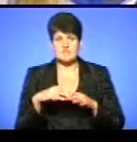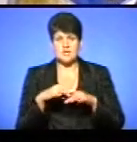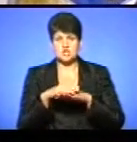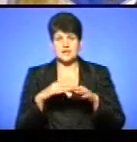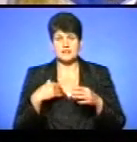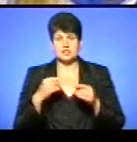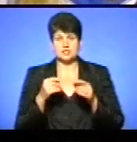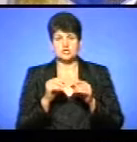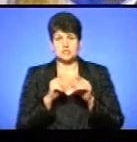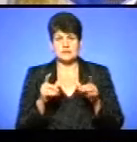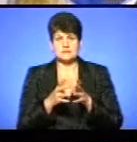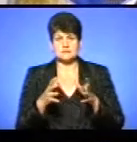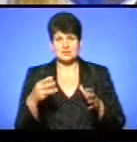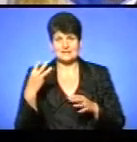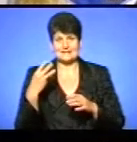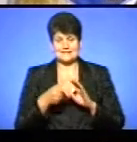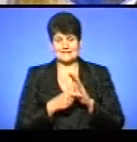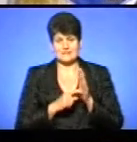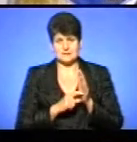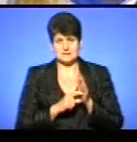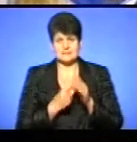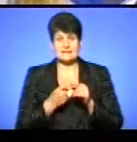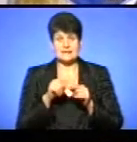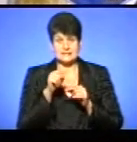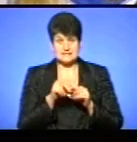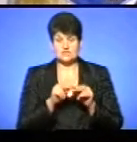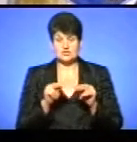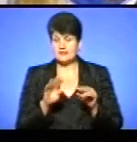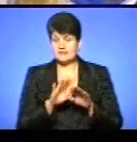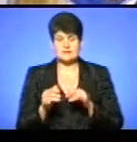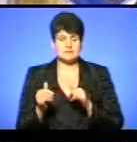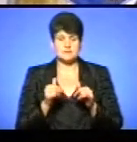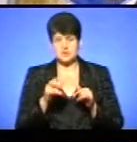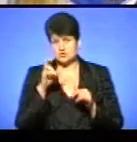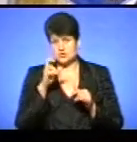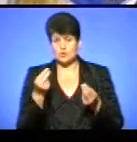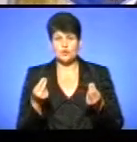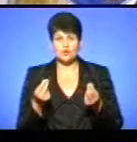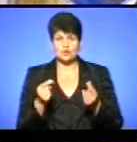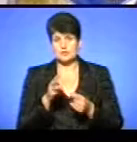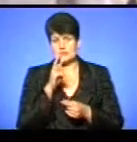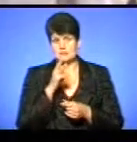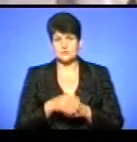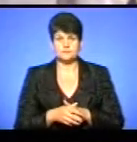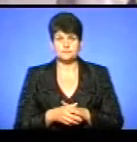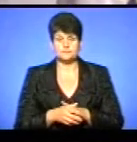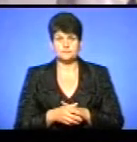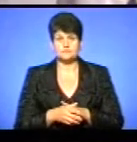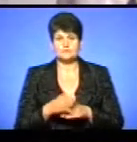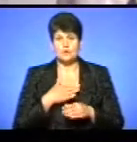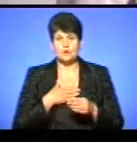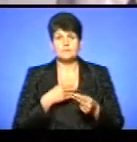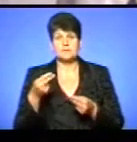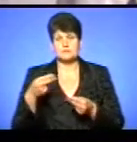збільшилася в Тернополі на 30 класів. І ці вчителі не забезпечені державою коштами на заробітну плату. Мною підписано